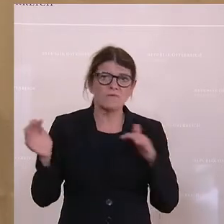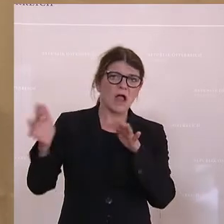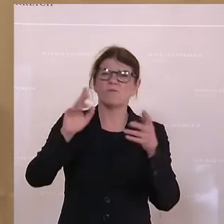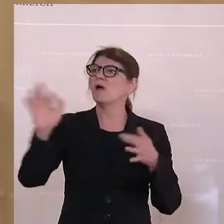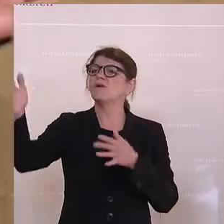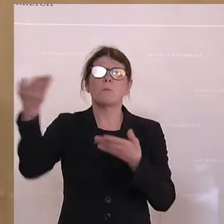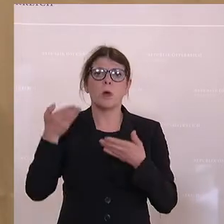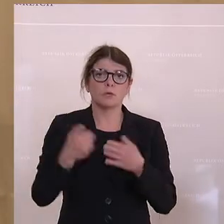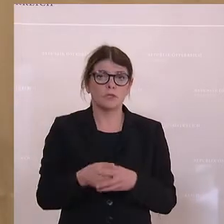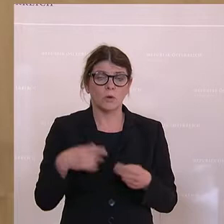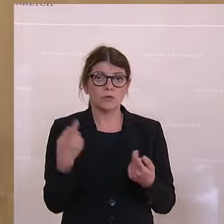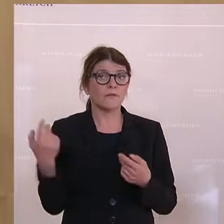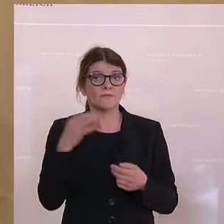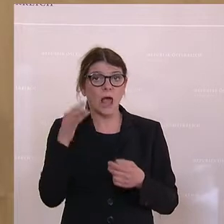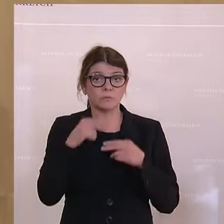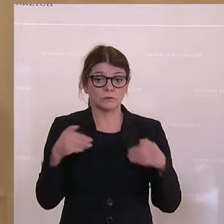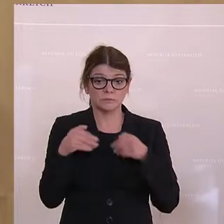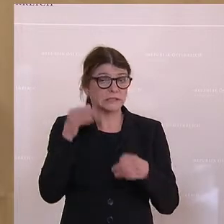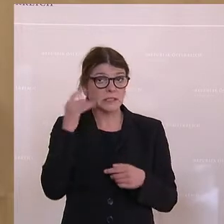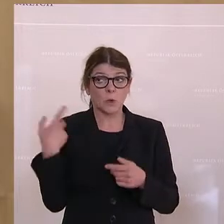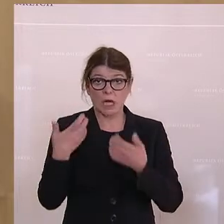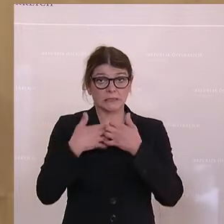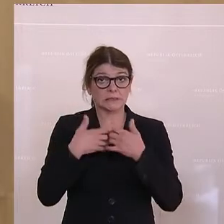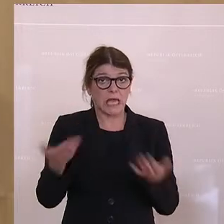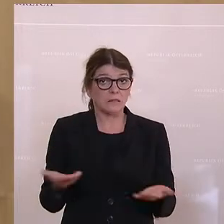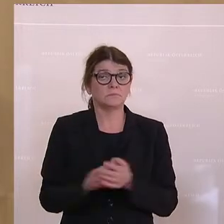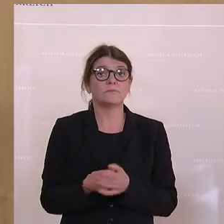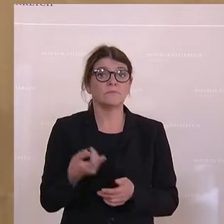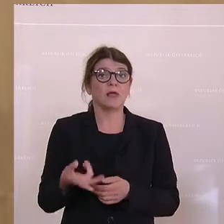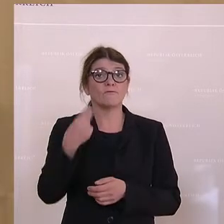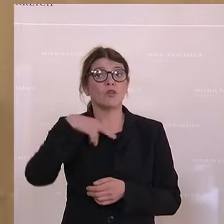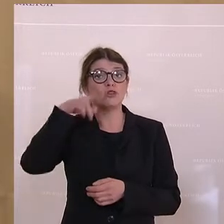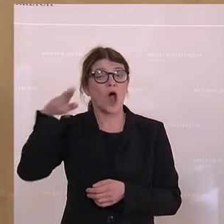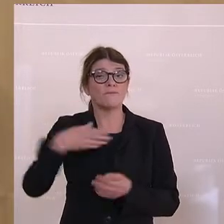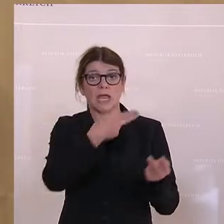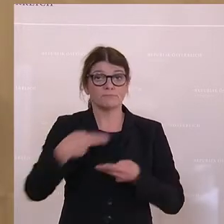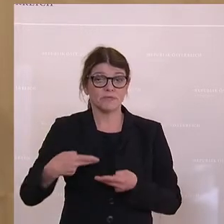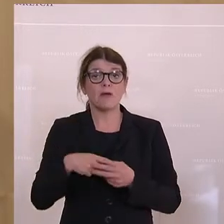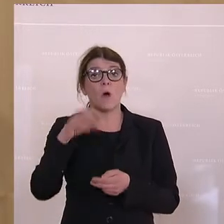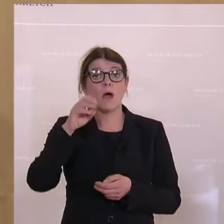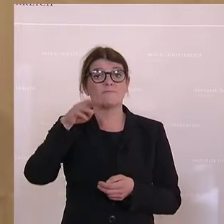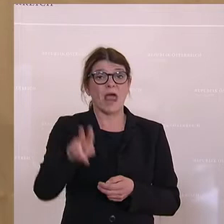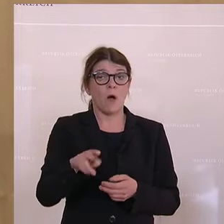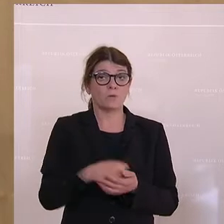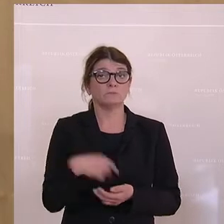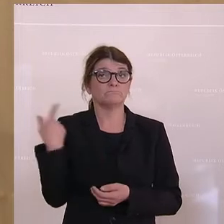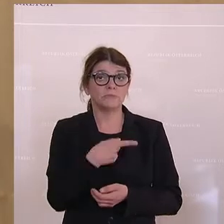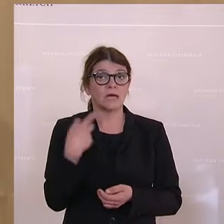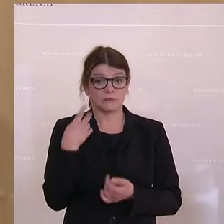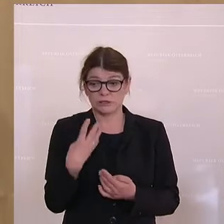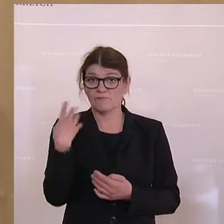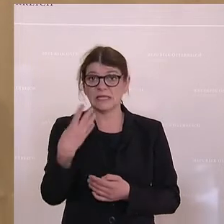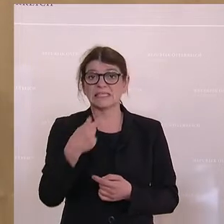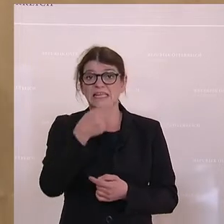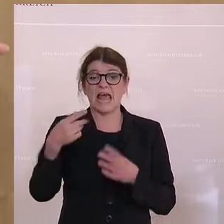hergekommen. Und dann erzählt uns noch die Frau Bundesministerin, es ist ja von Norwegen gekommen, weil die OMV hat jetzt ja 40